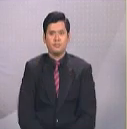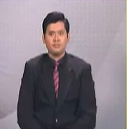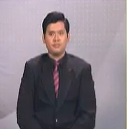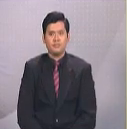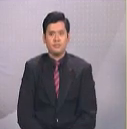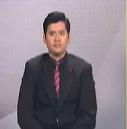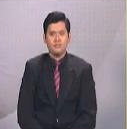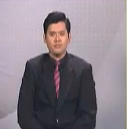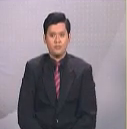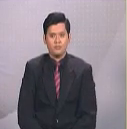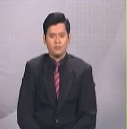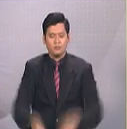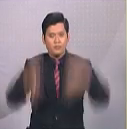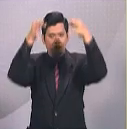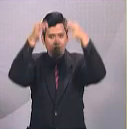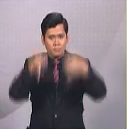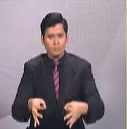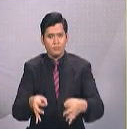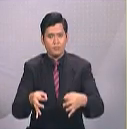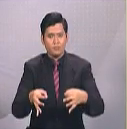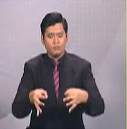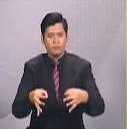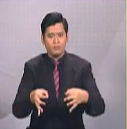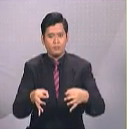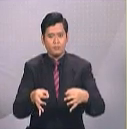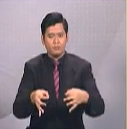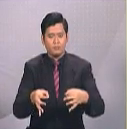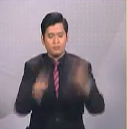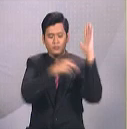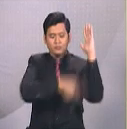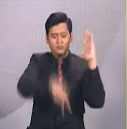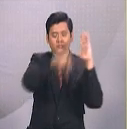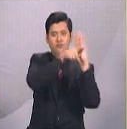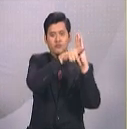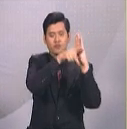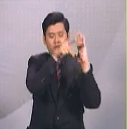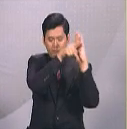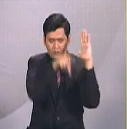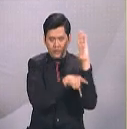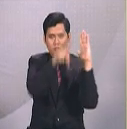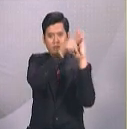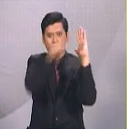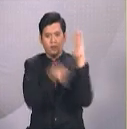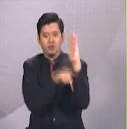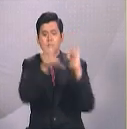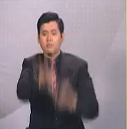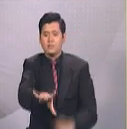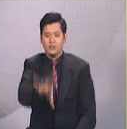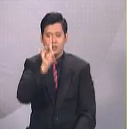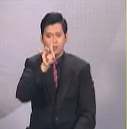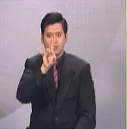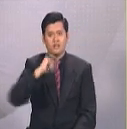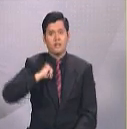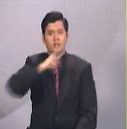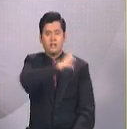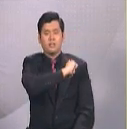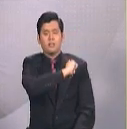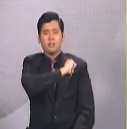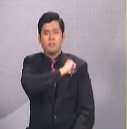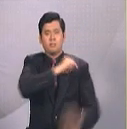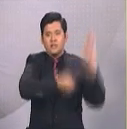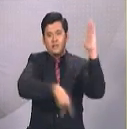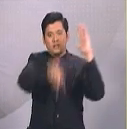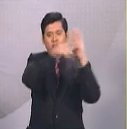Parlimen telah memutuskan polisi melantik ahli Parlimen Pembangkang sebagai pengurusi